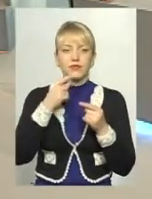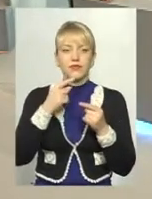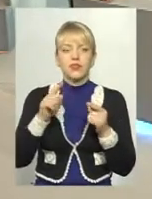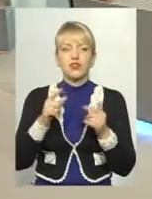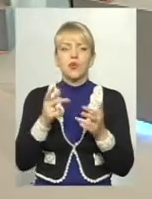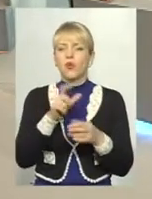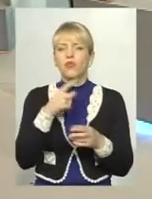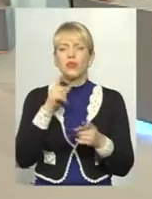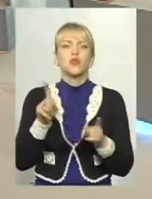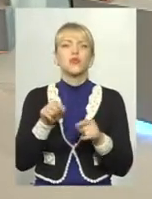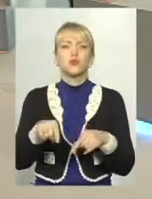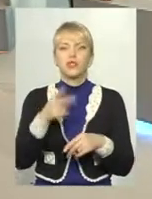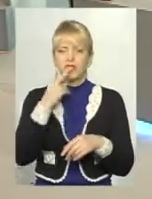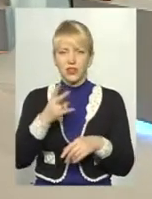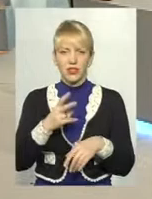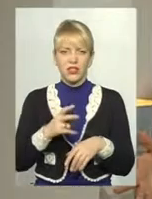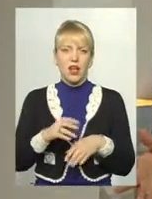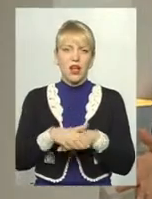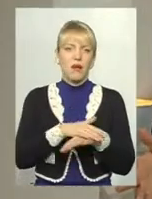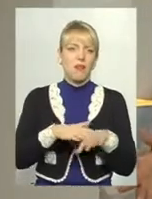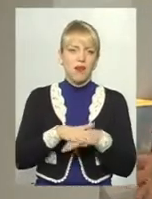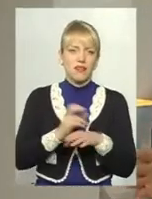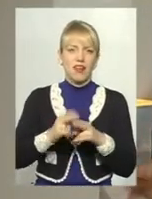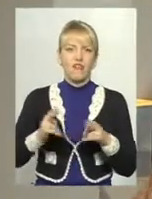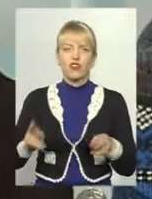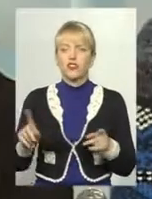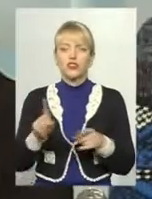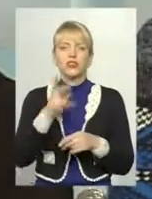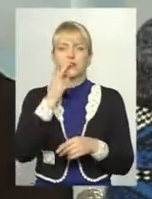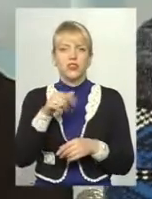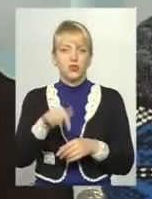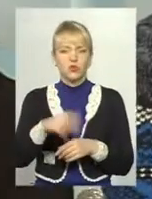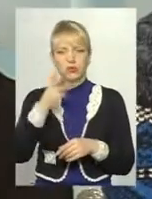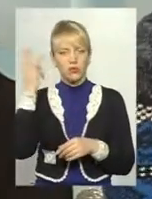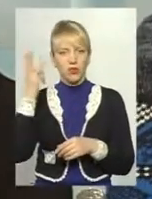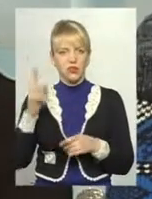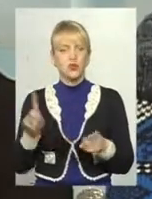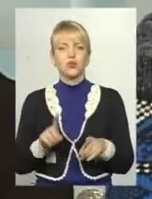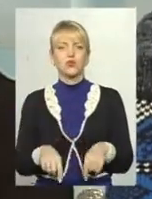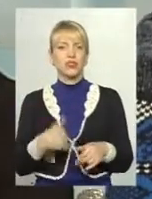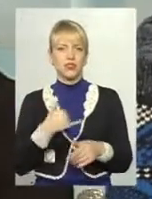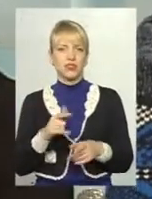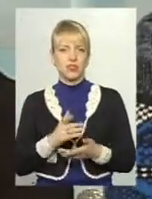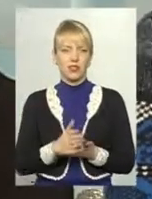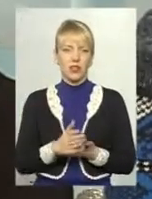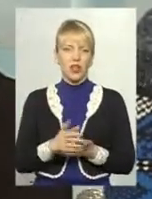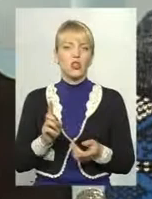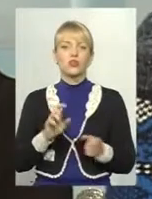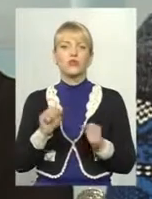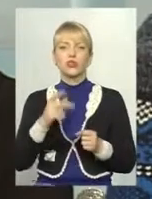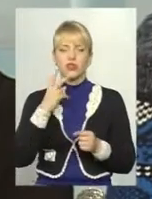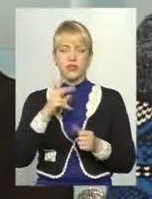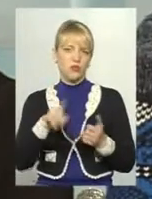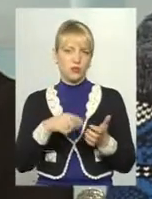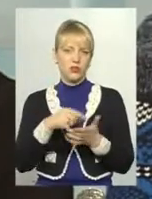що тут дивитися, базар, вокзал. До речі, а що дивитися Хмельницькому? А що дивитися? Я на двох словах скажу, небагато часу. Дивіться, що дивитися